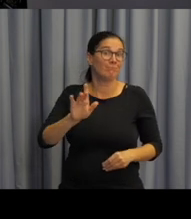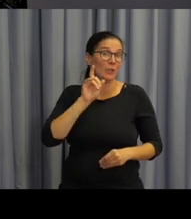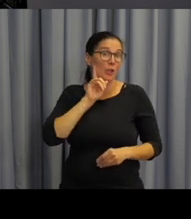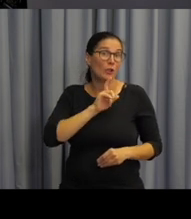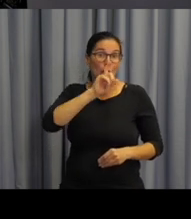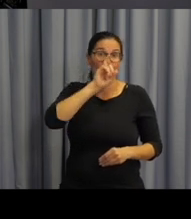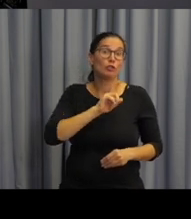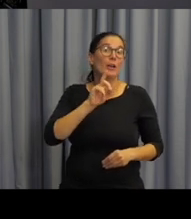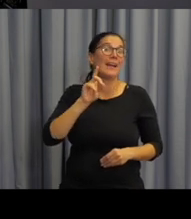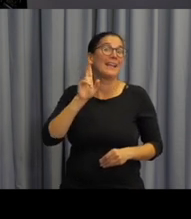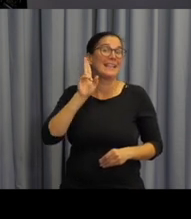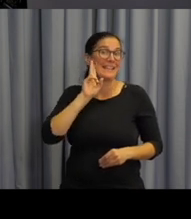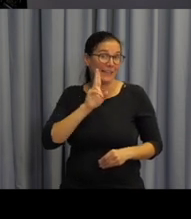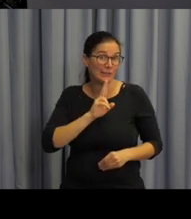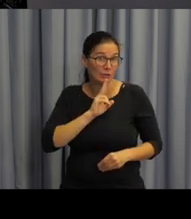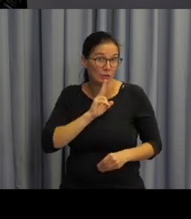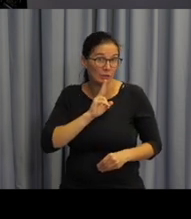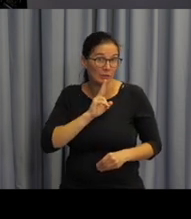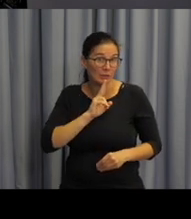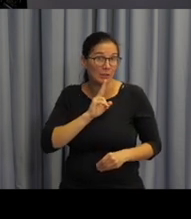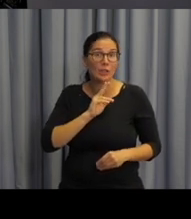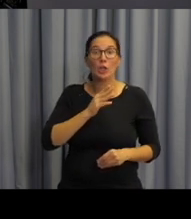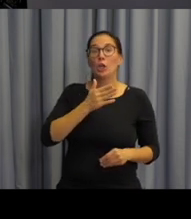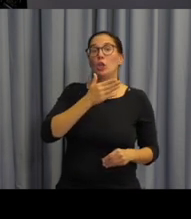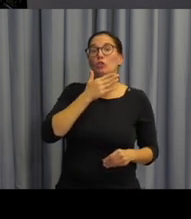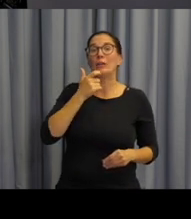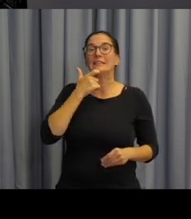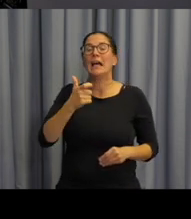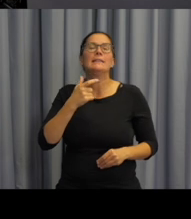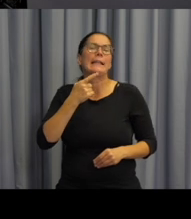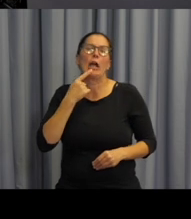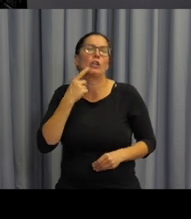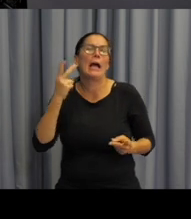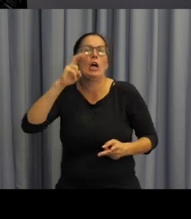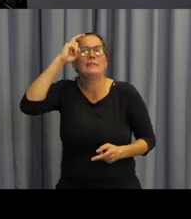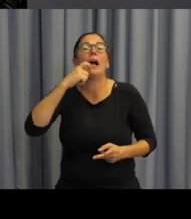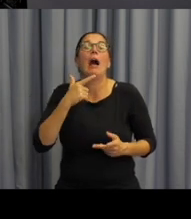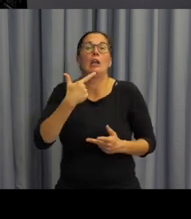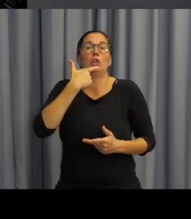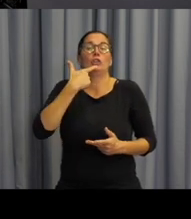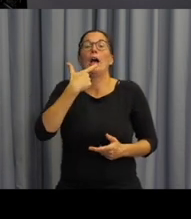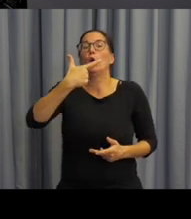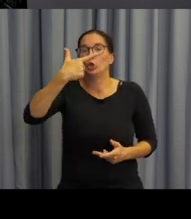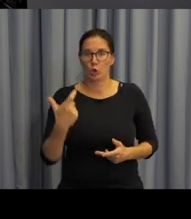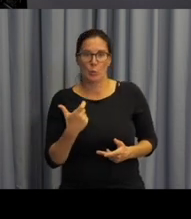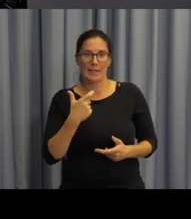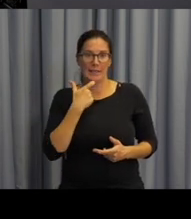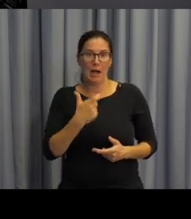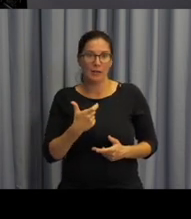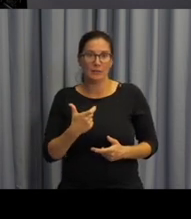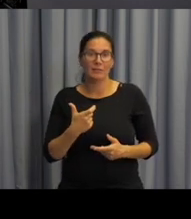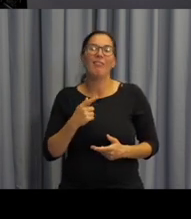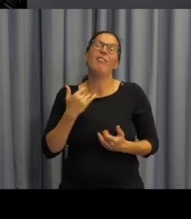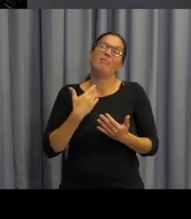čeština není cizím jazykem, ale zcela jistě jazykem druhým a proto také vlastně i ty pojmy